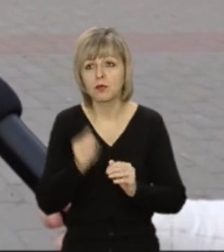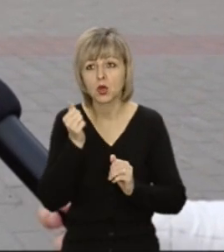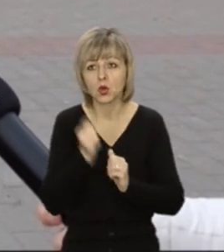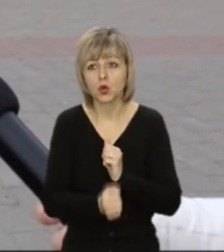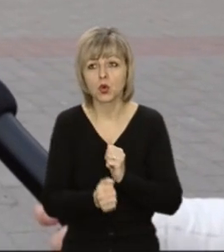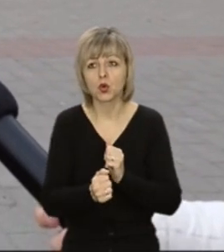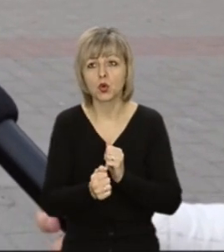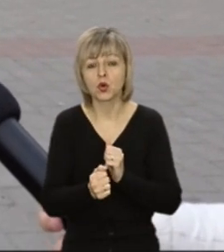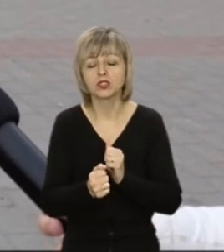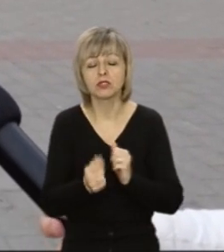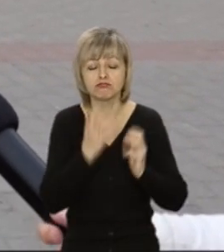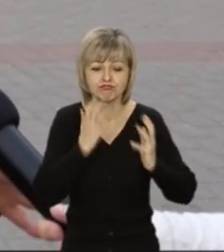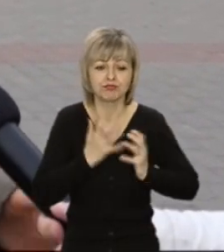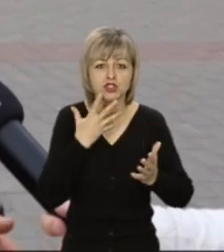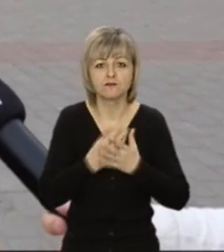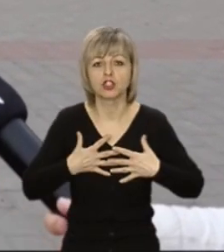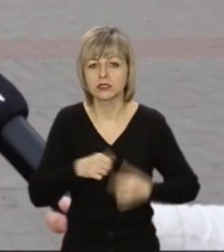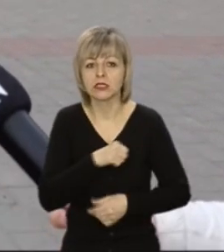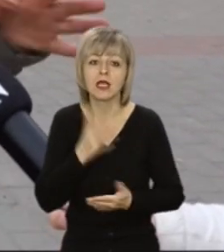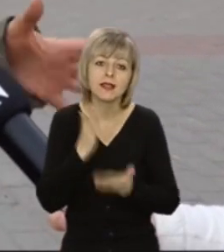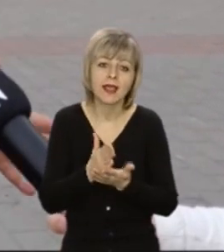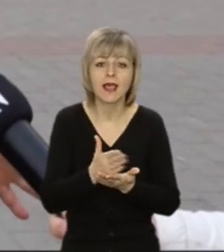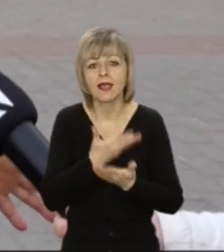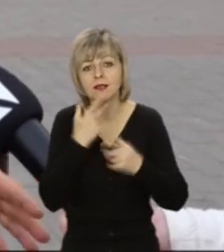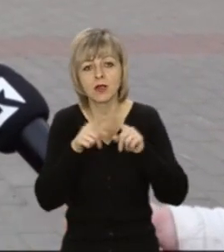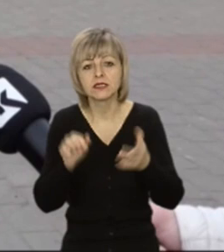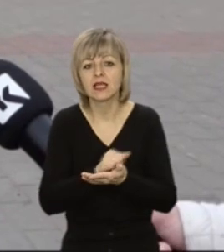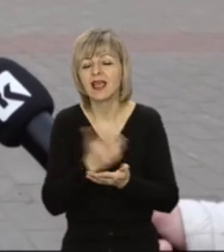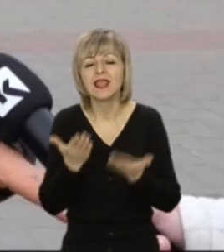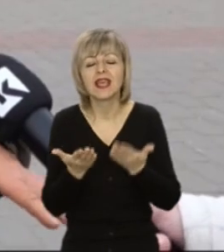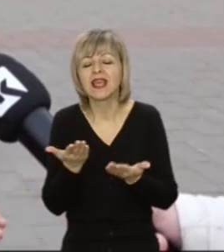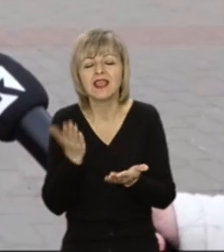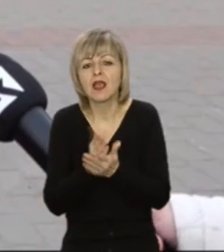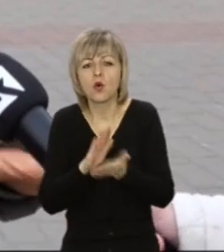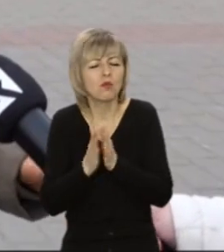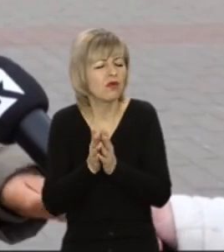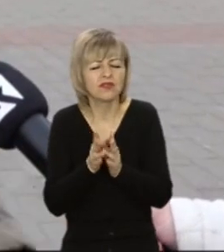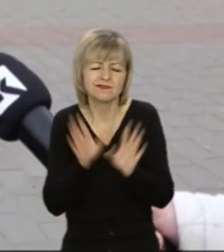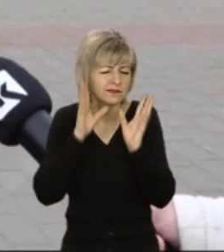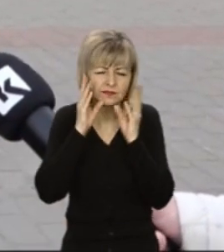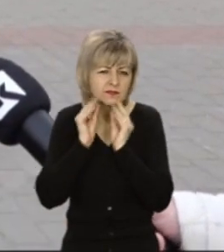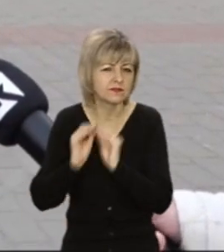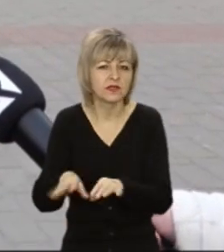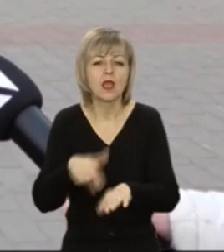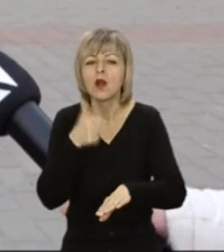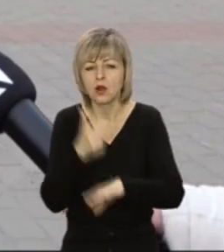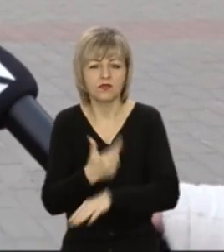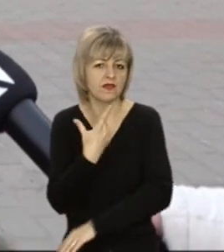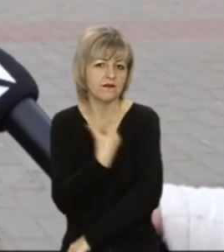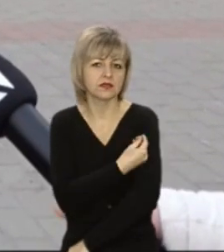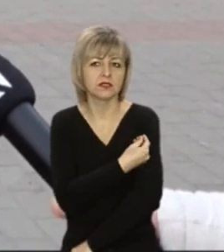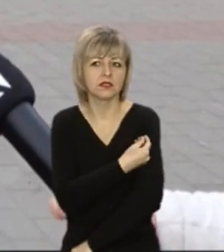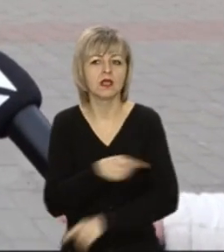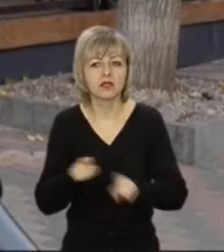опікуватися про своє здоров'я сам. Чи є ці сертифікати, які там не були умови, треба всім приймати вакцину.